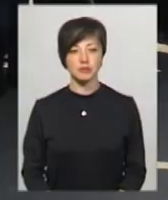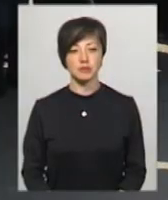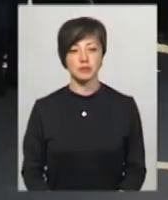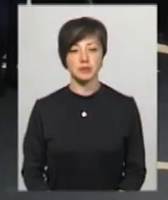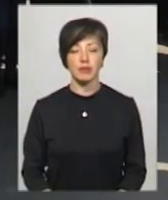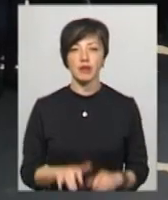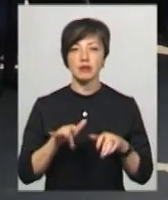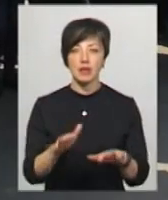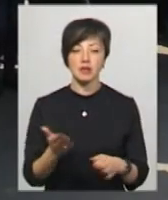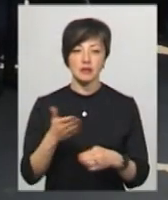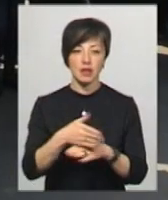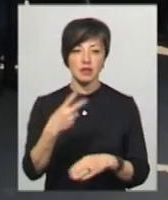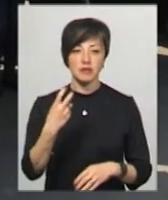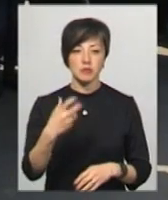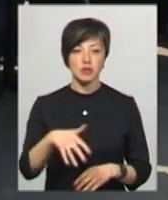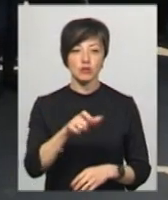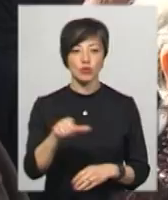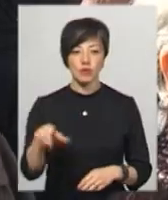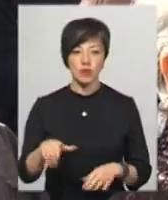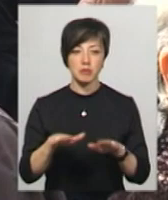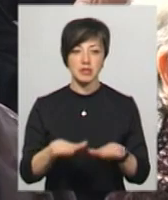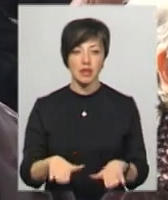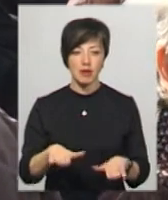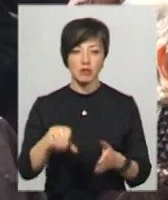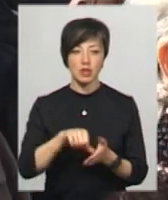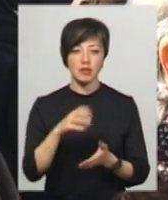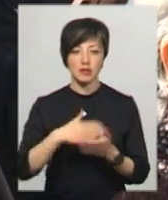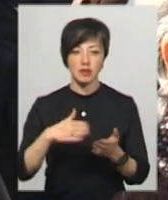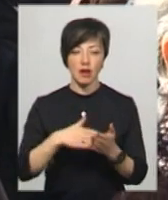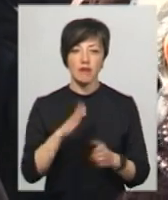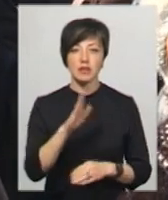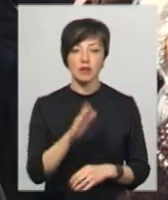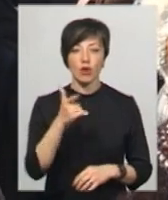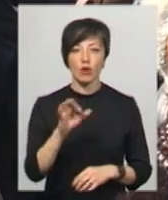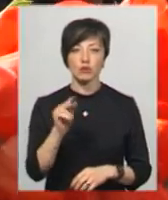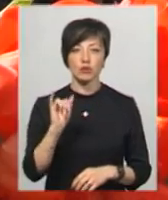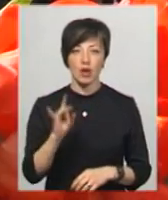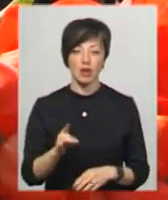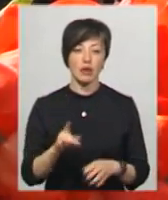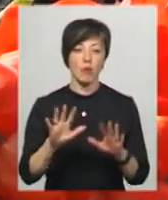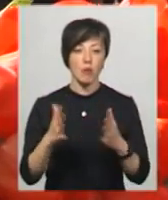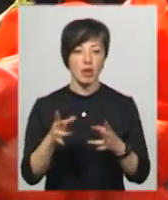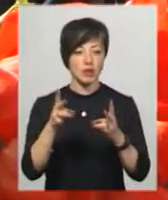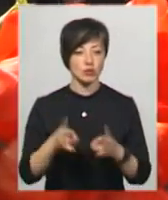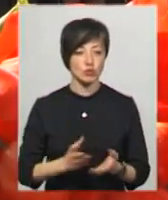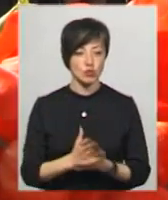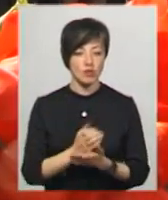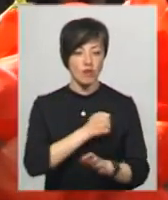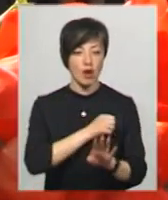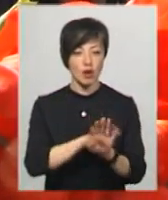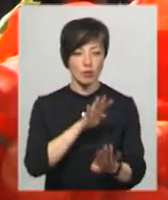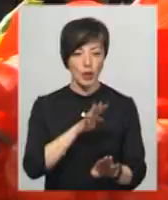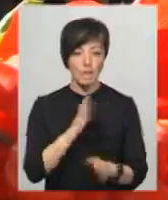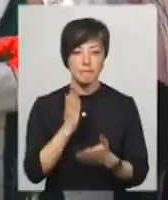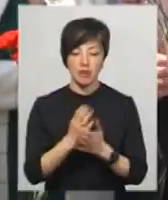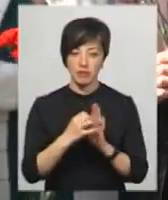На захід завітали 250 чоловік, серед них місцеві ліквідатори. Зокрема, Василь Гончар, який на момент катастрофи служив у лавах армії та мав